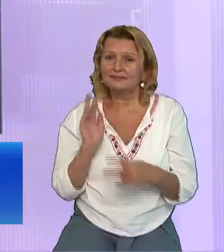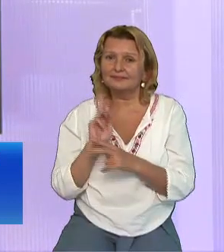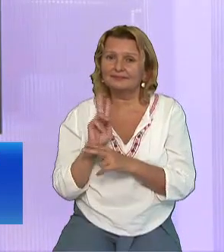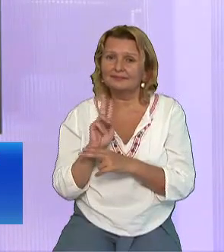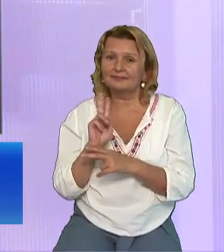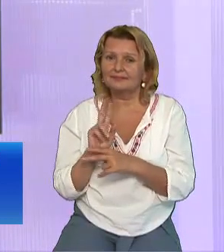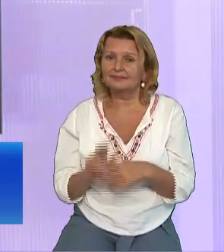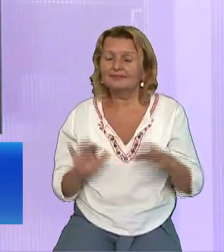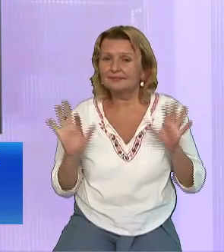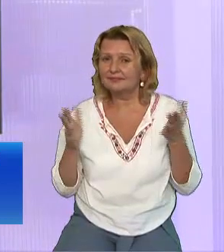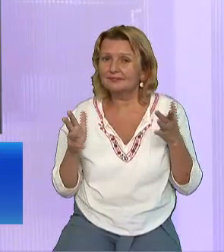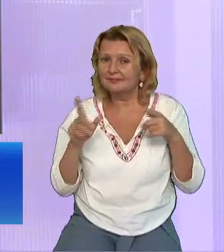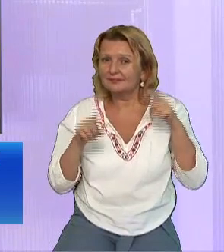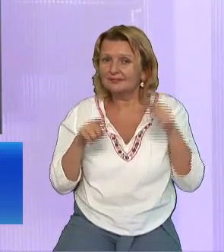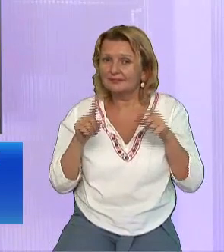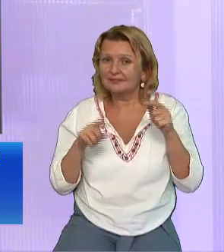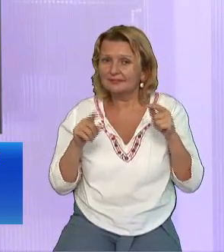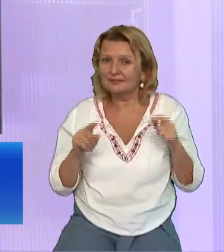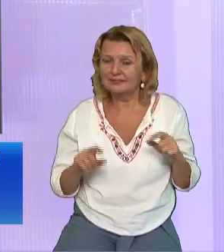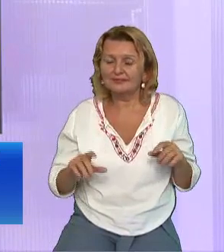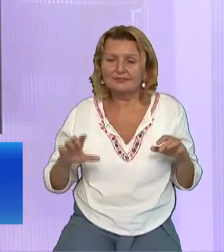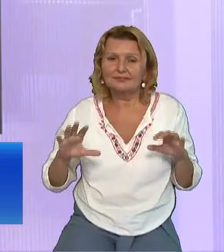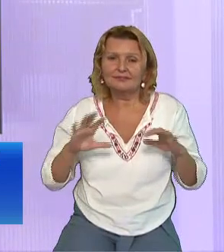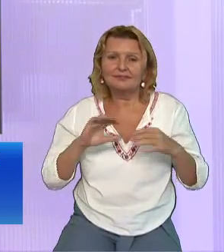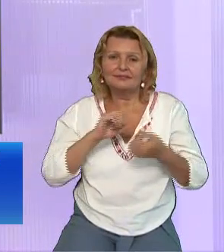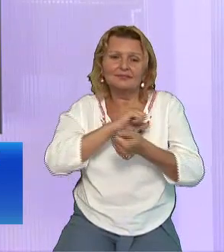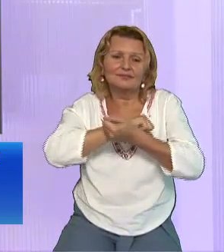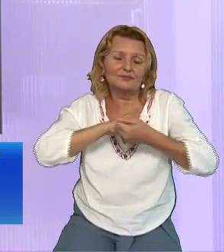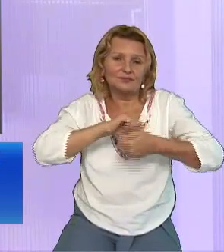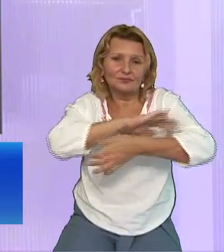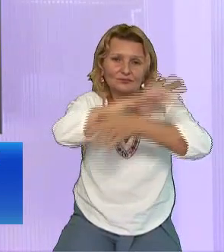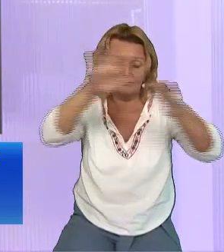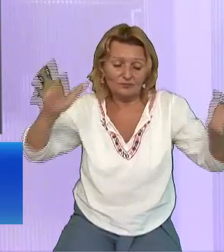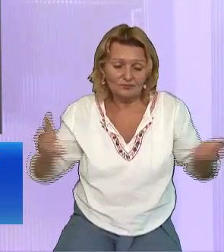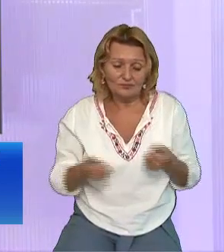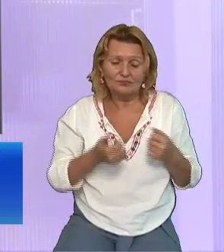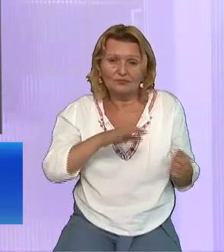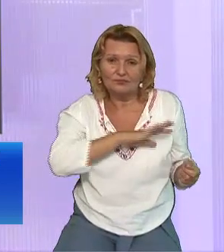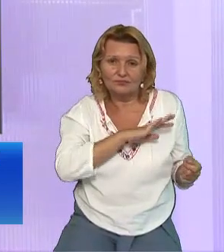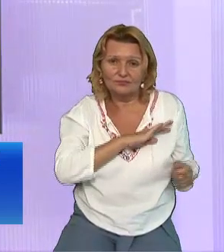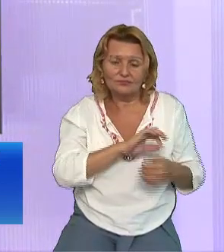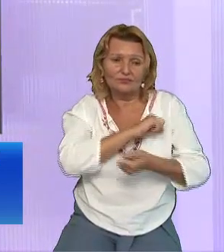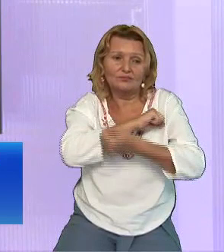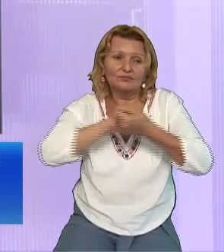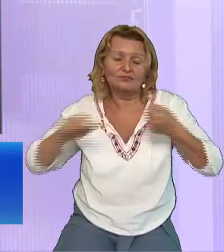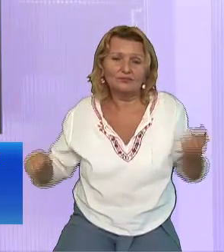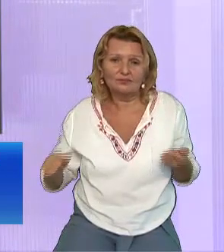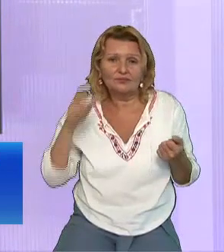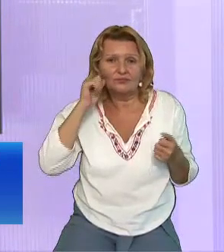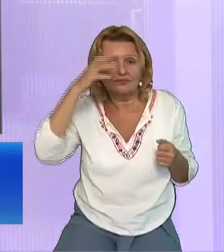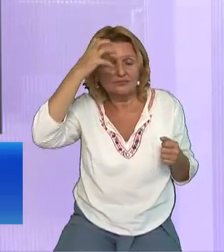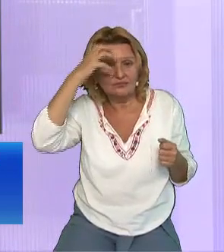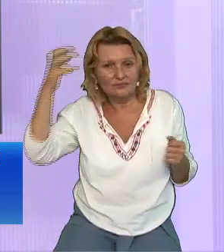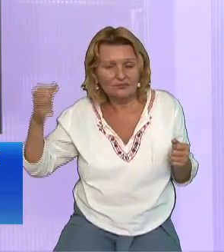S-ar putea uneori întreaga masă de pastori De duhovnici De teologi Să fie în întuneric Noi nu trebuie să ne legăm de